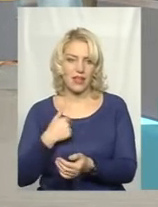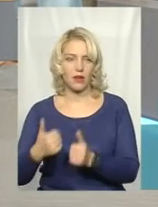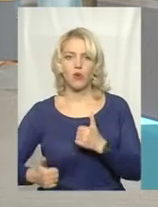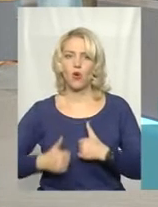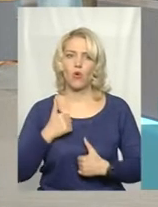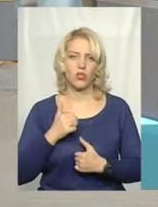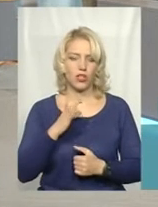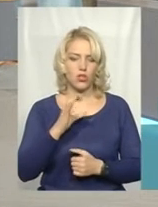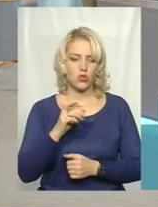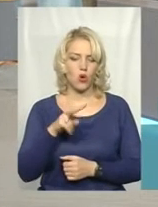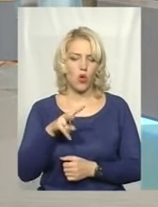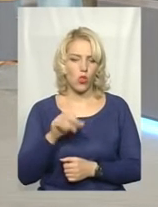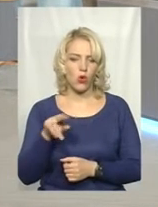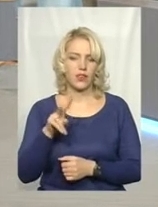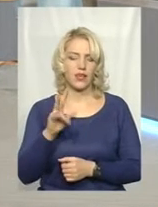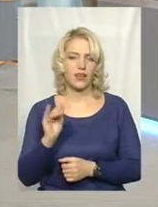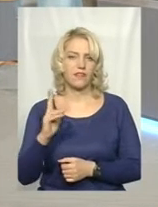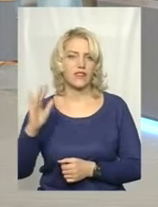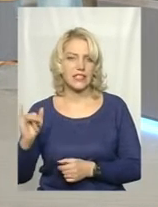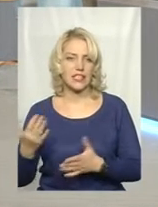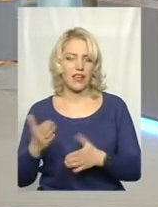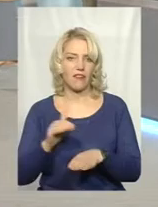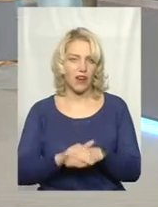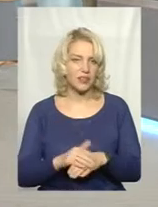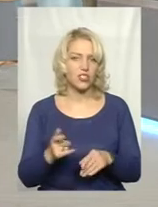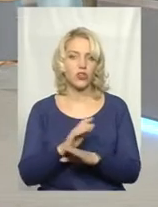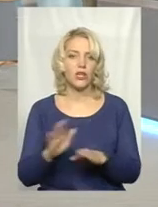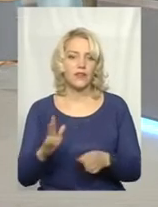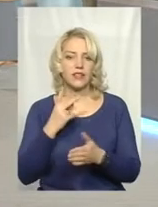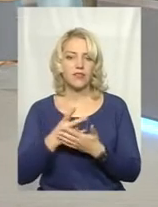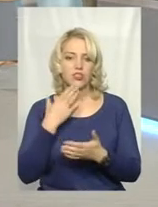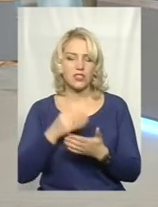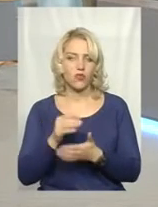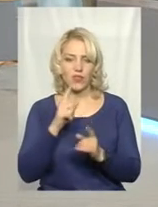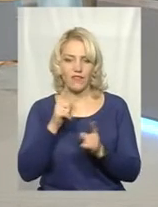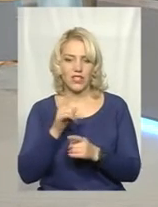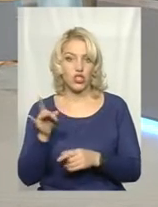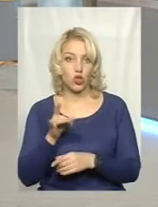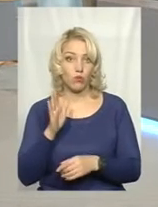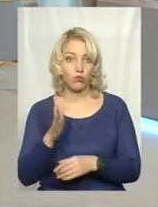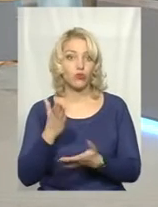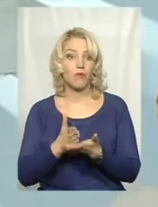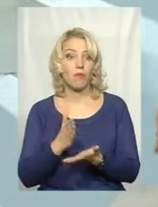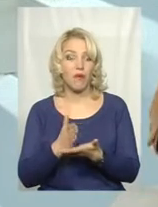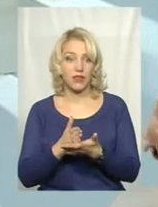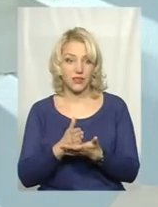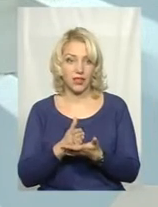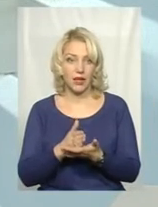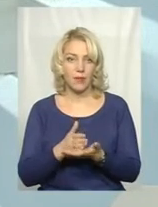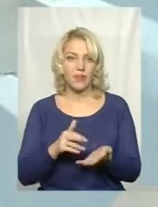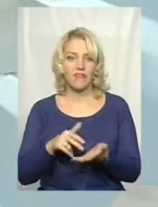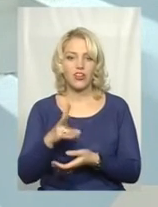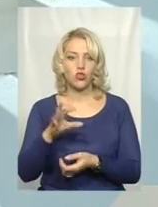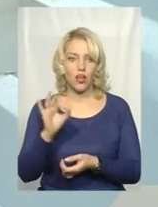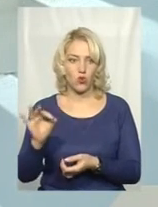горді солобківці, які фактично, не дивлячись на свій невеличкий розмір, будуть мати, ну, вийдуть майже на ноль,